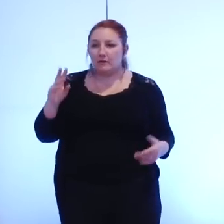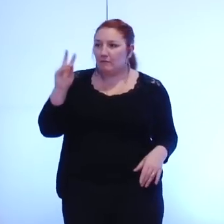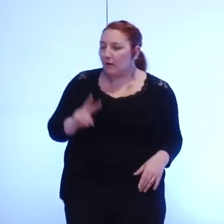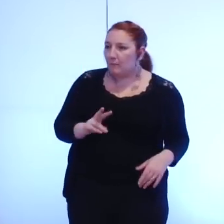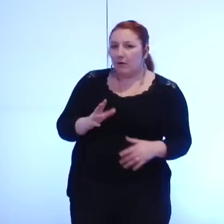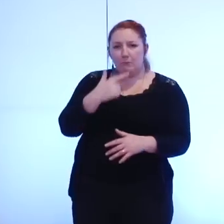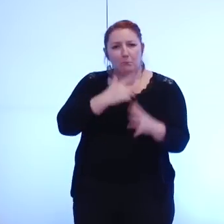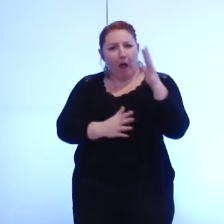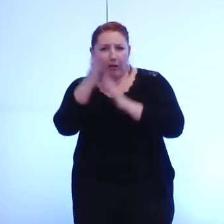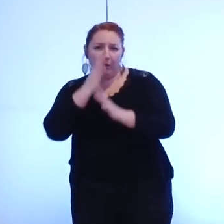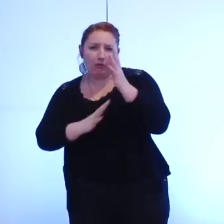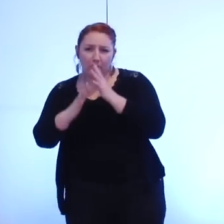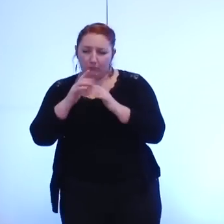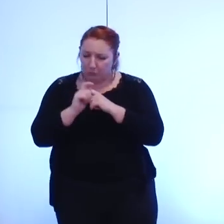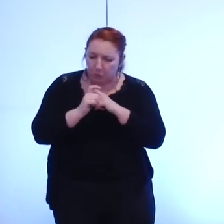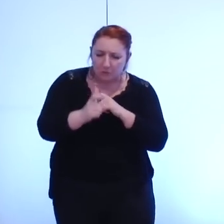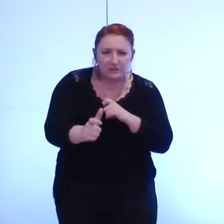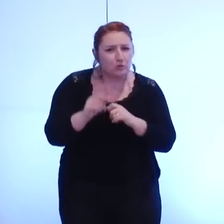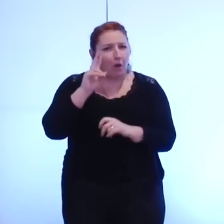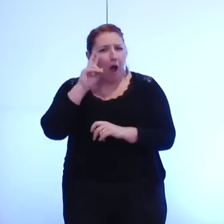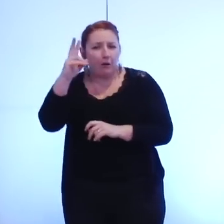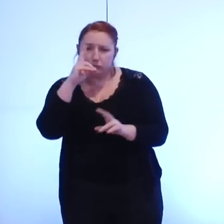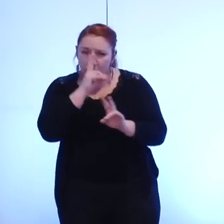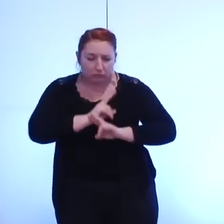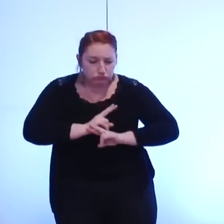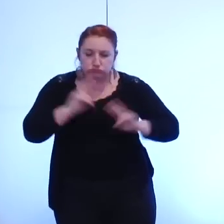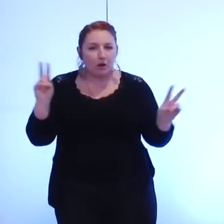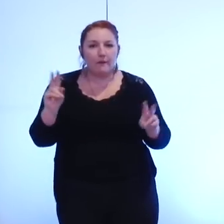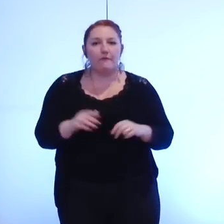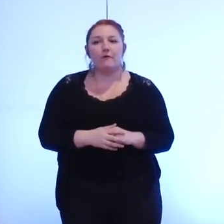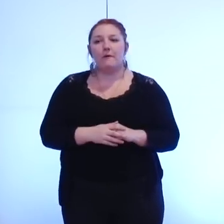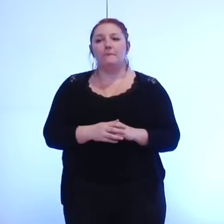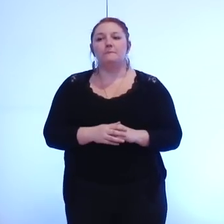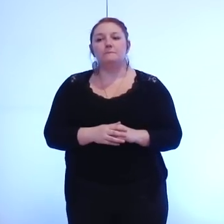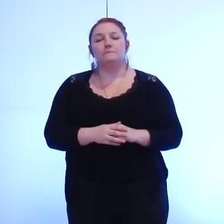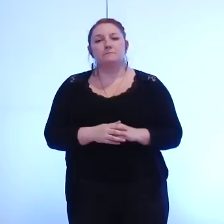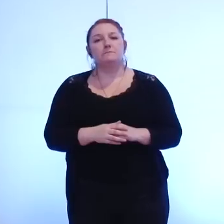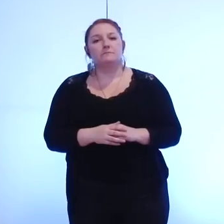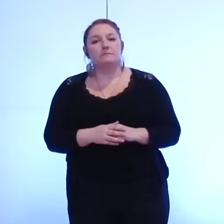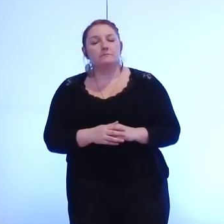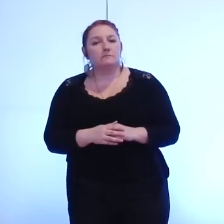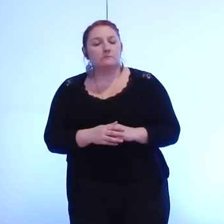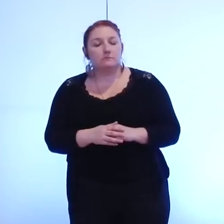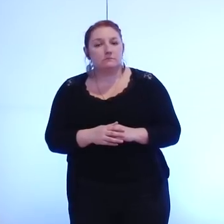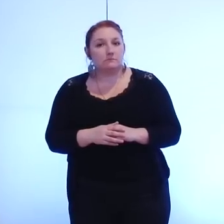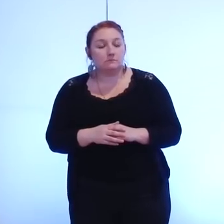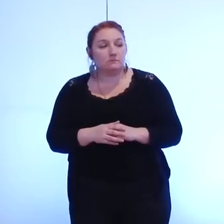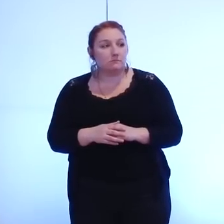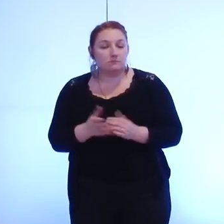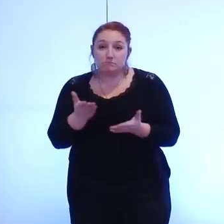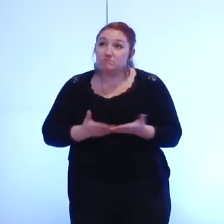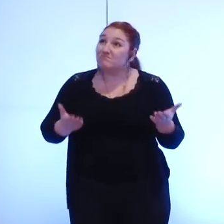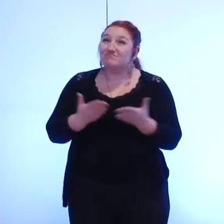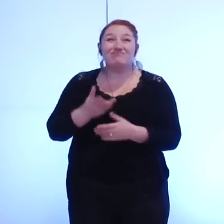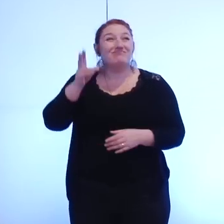du tout la procédure traditionnellement qui est mise en oeuvre dans ce genre de situation